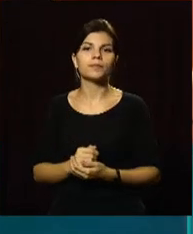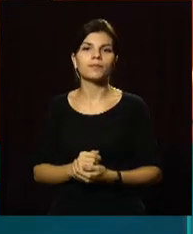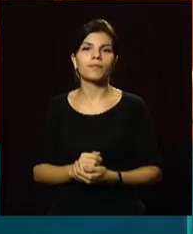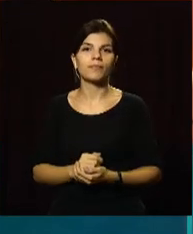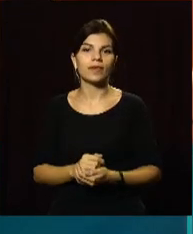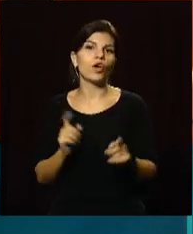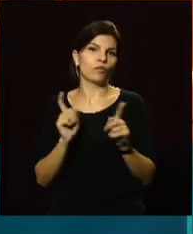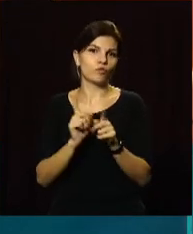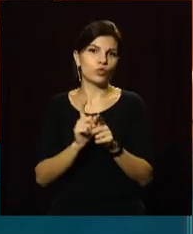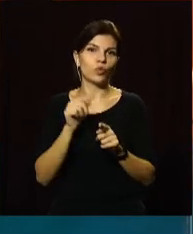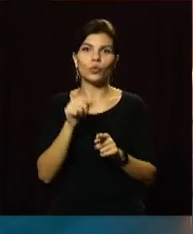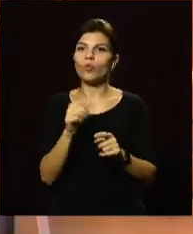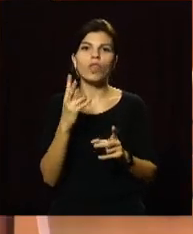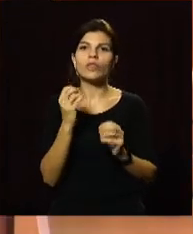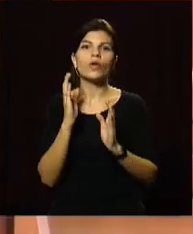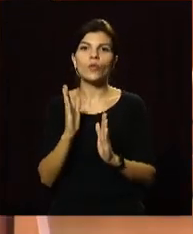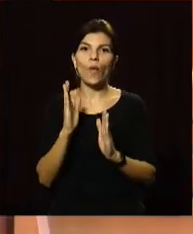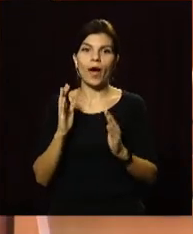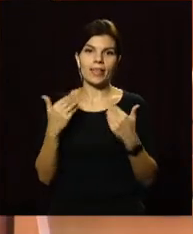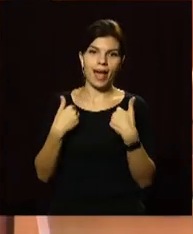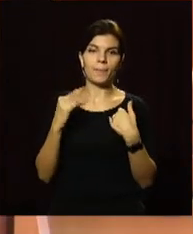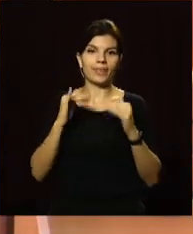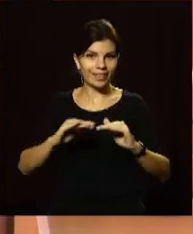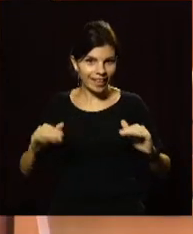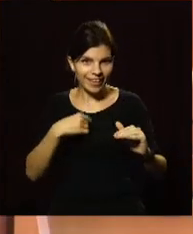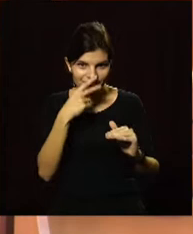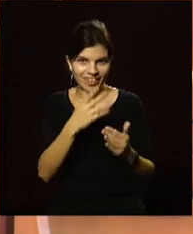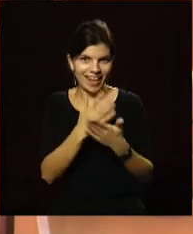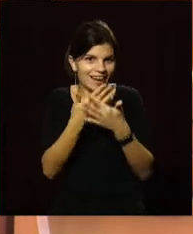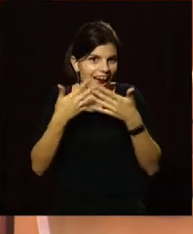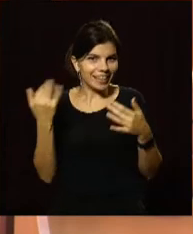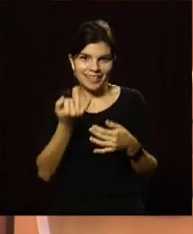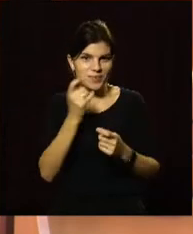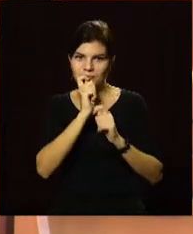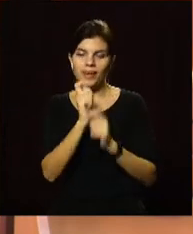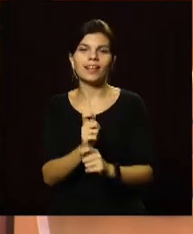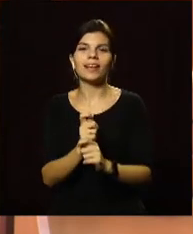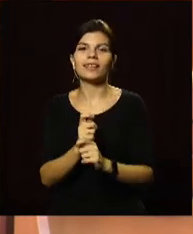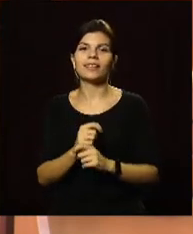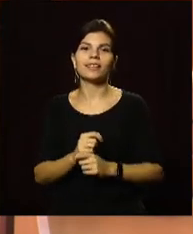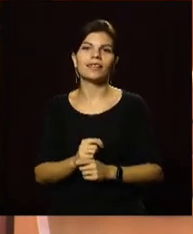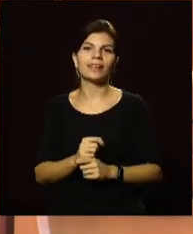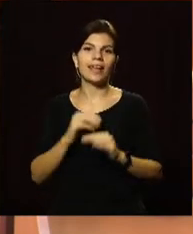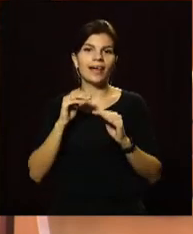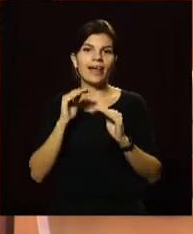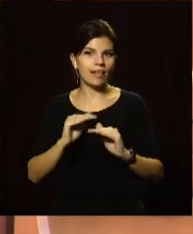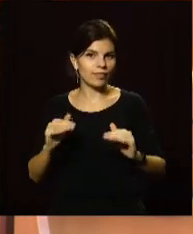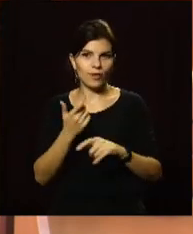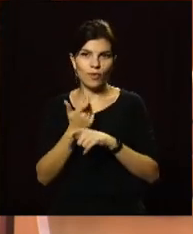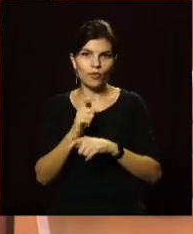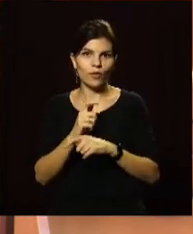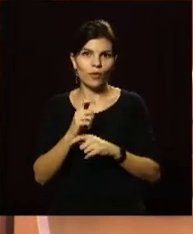Все-таки тут не тільки нам, а й дітям. Я дивлюсь такий цікавий подарунок, так як у мене дітки особливі з